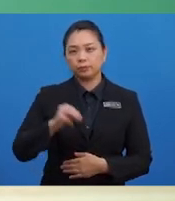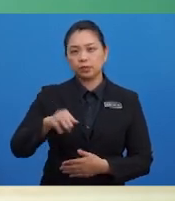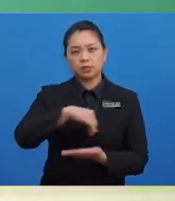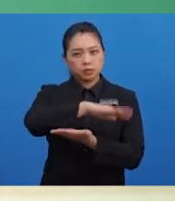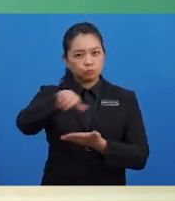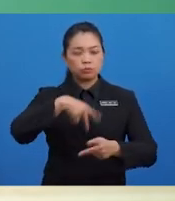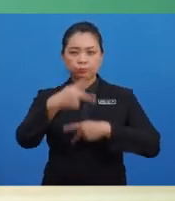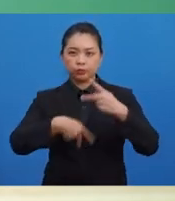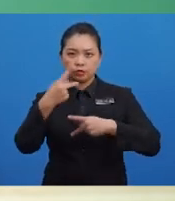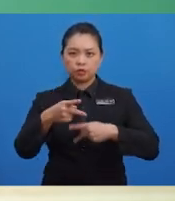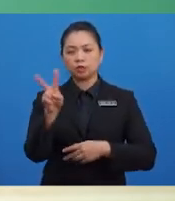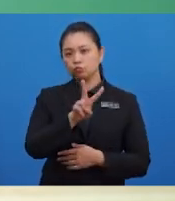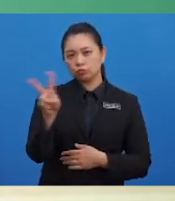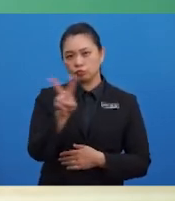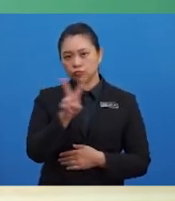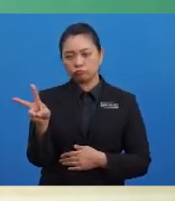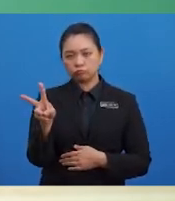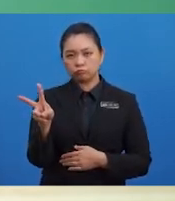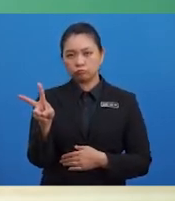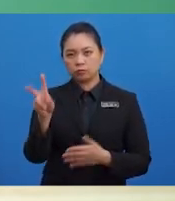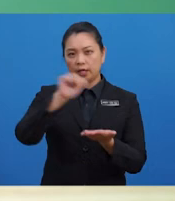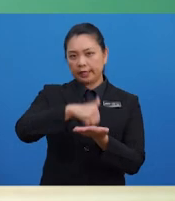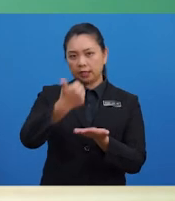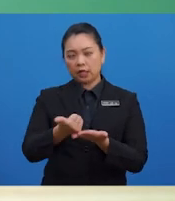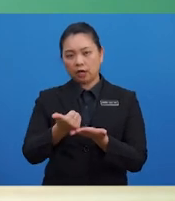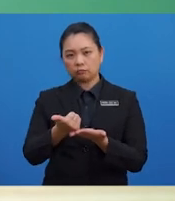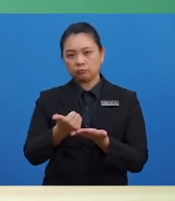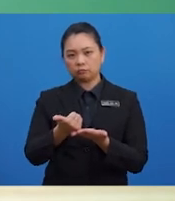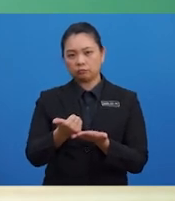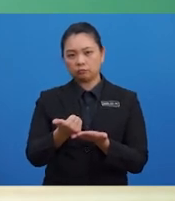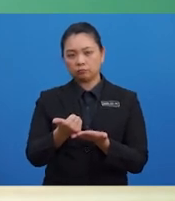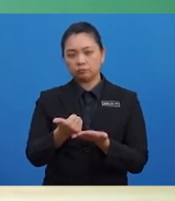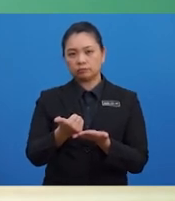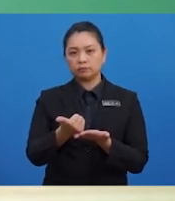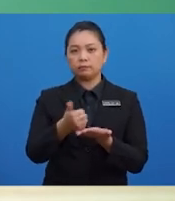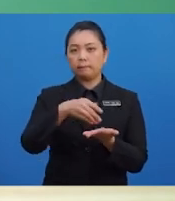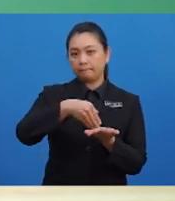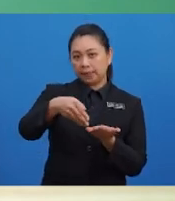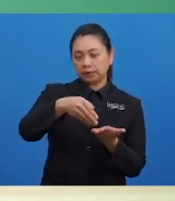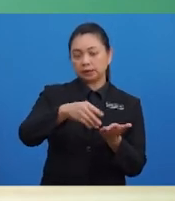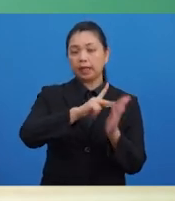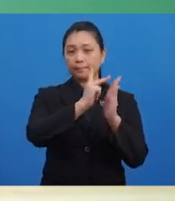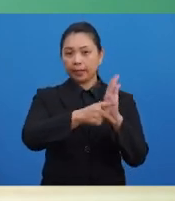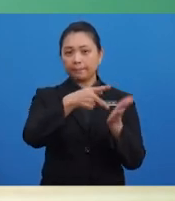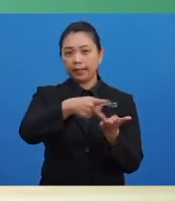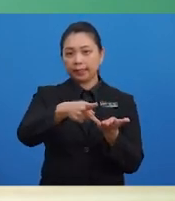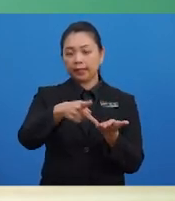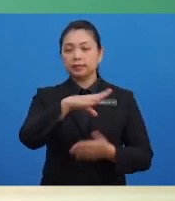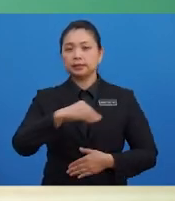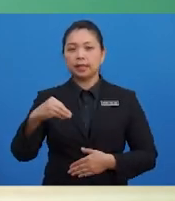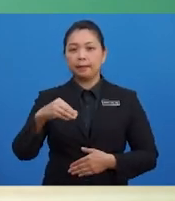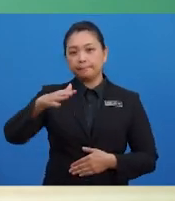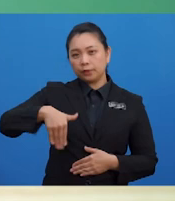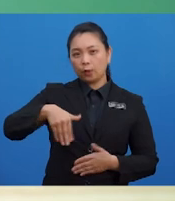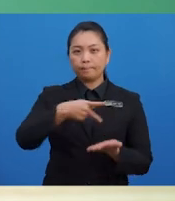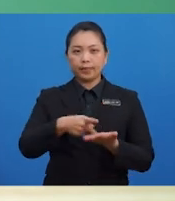proses untuk kedua-dua item pelarasan akaun nominal belanja iaitu belanja perabaya dan belanja belum